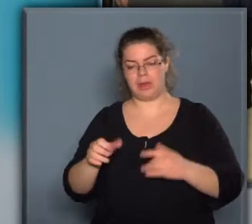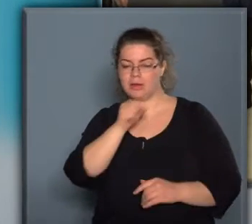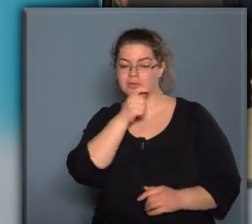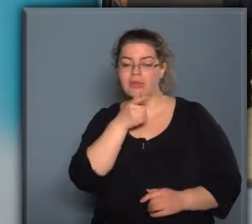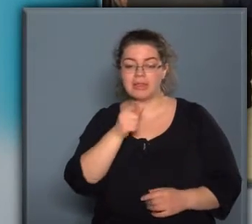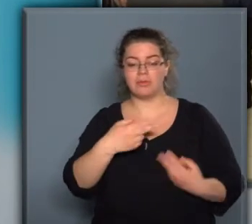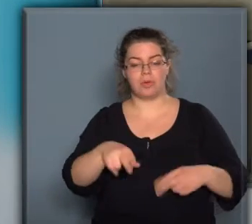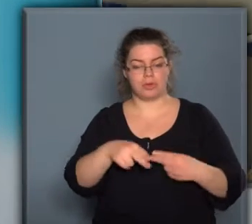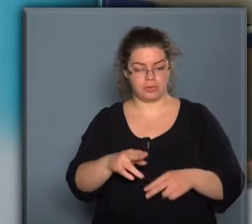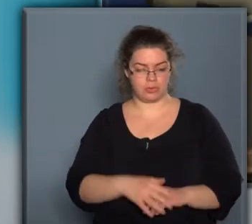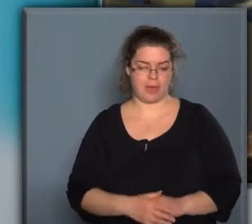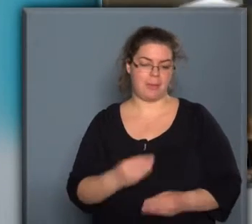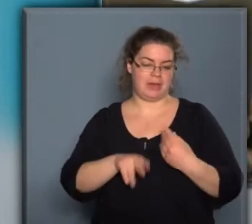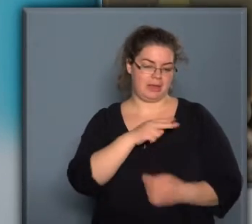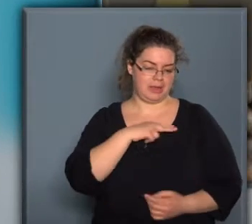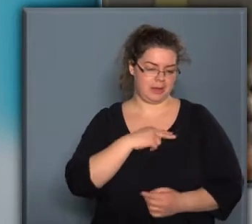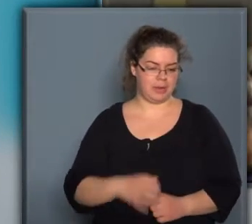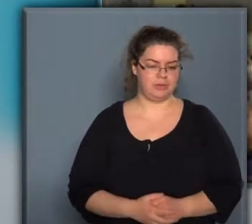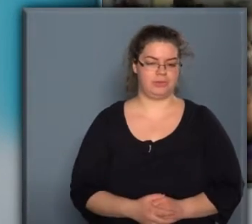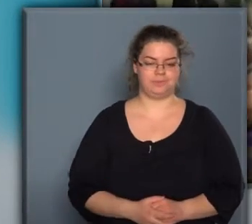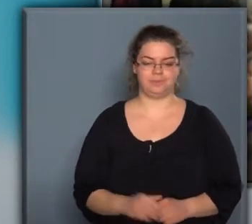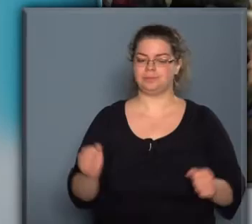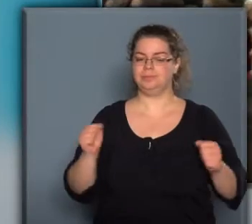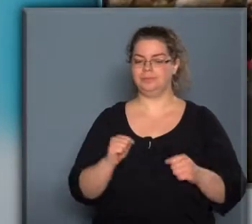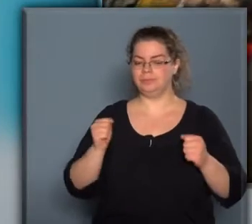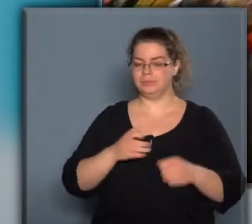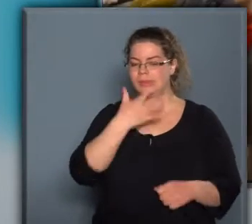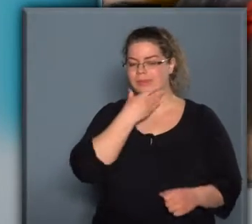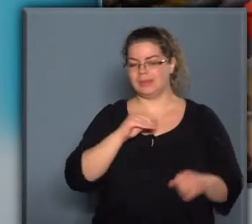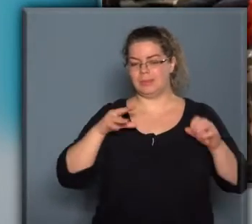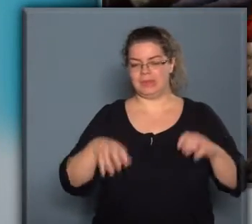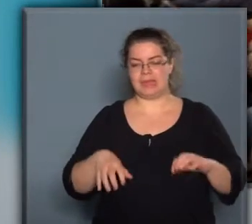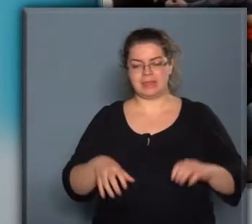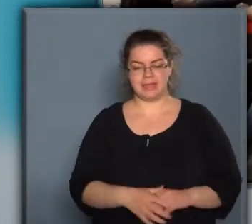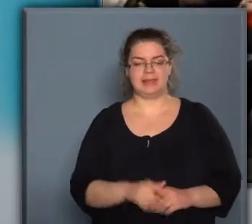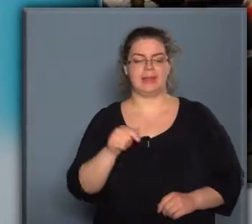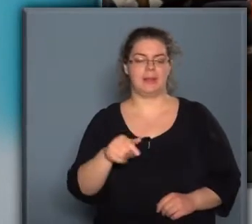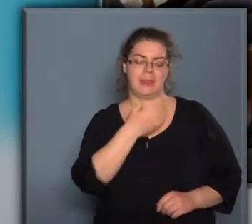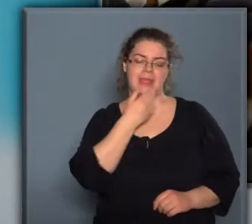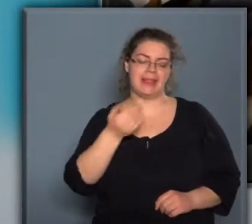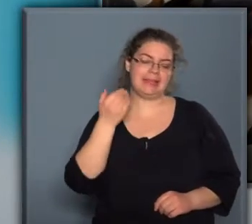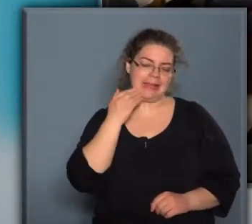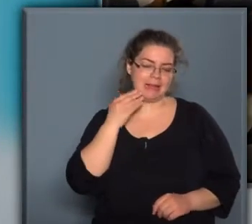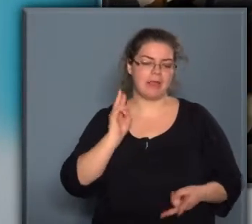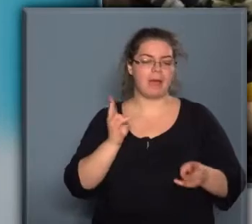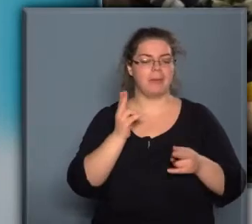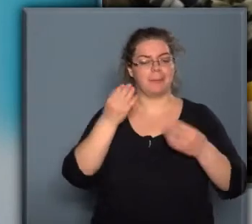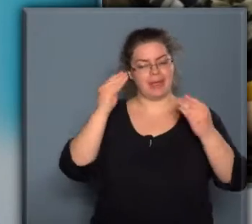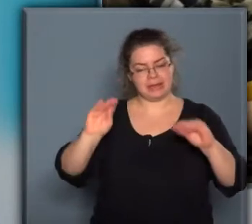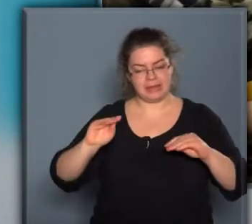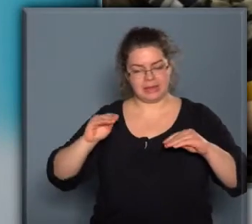folytasd tovább, mert érdemes. Nagyon-nagyon szépé tettétek ezt a délutánt, hogy